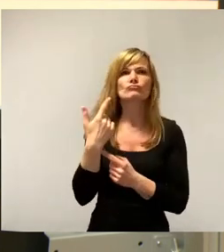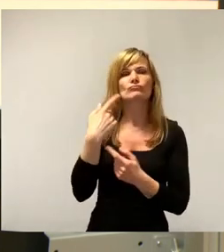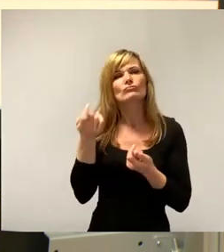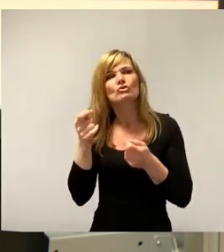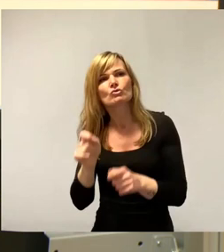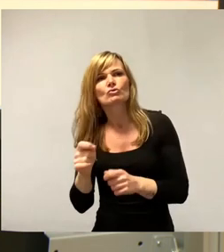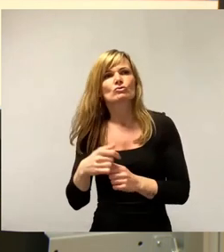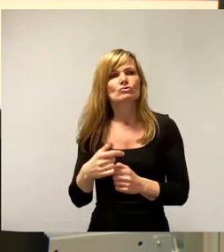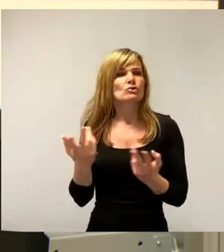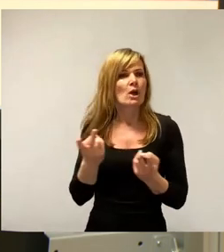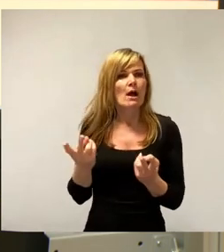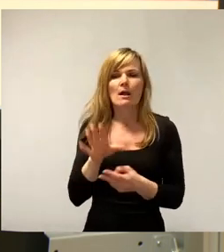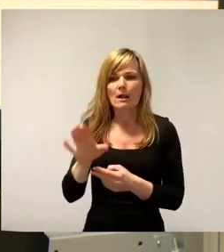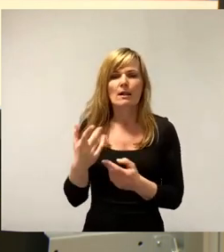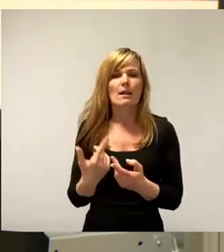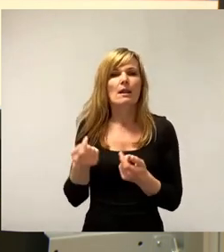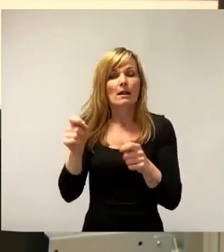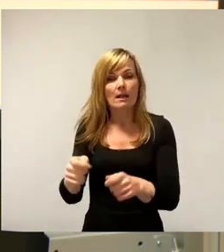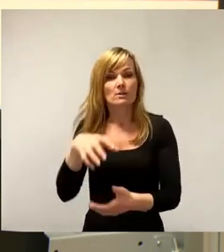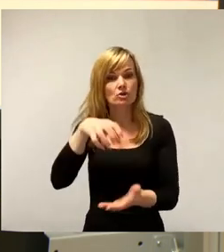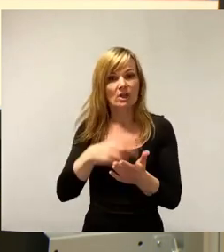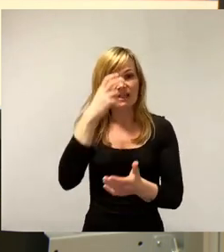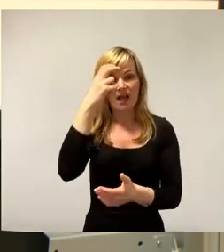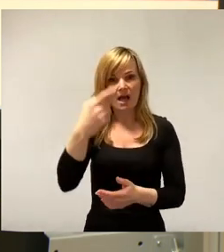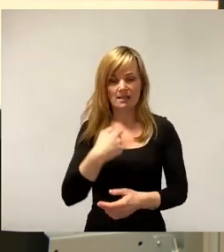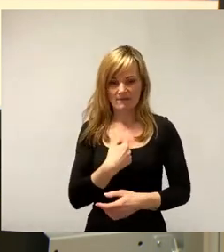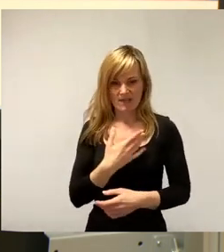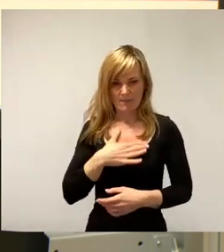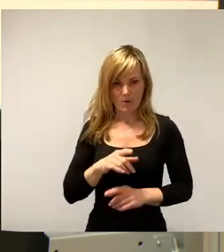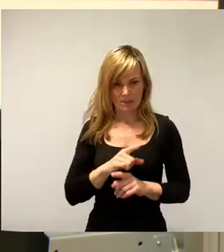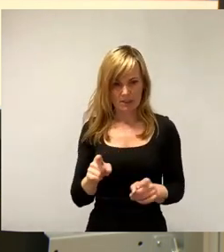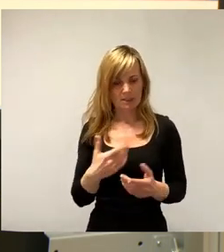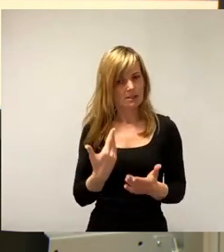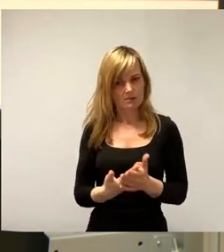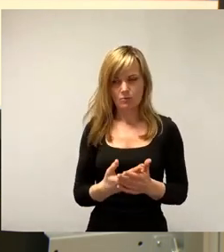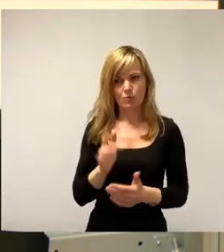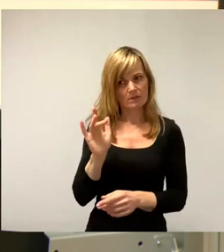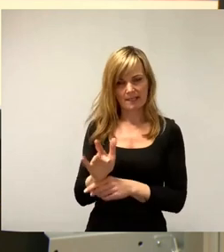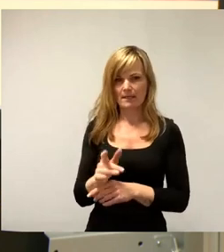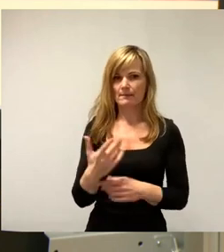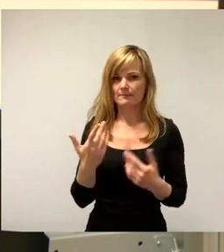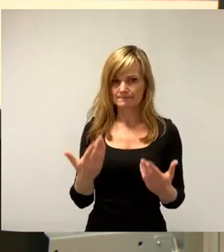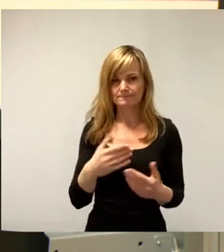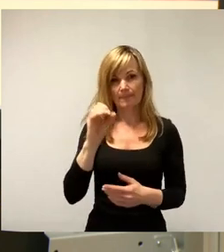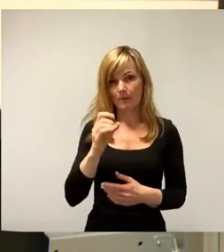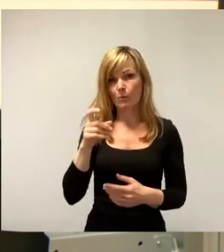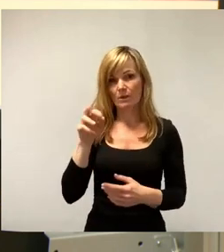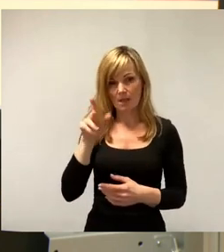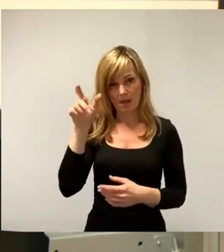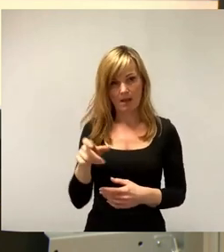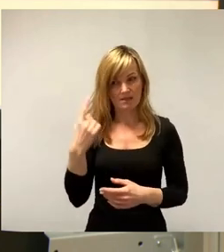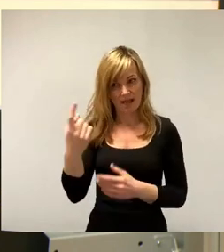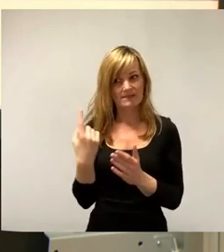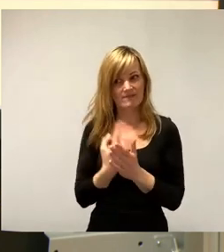andere Verhältnisse sind, die zum Schluss im Stadtrat überhaupt nicht gewollt sind in der Gänze. Dass wir das, was der Öda an sich fordert, nämlich